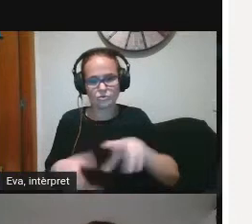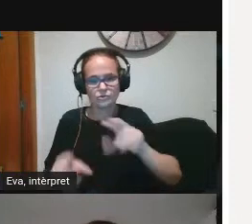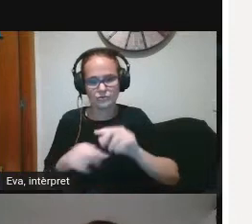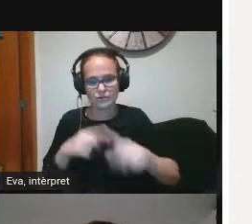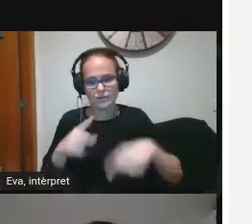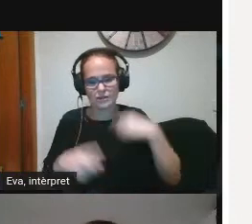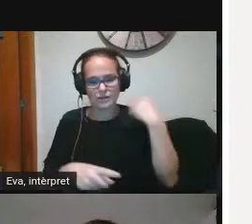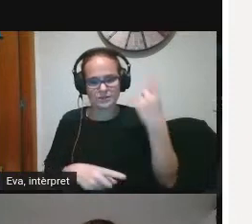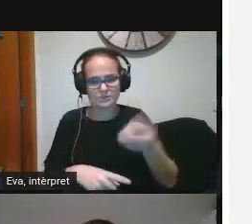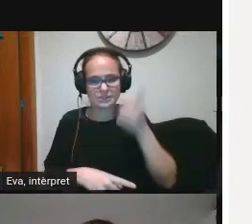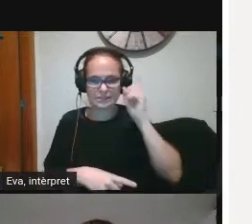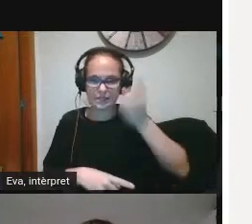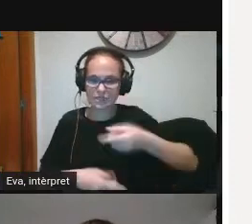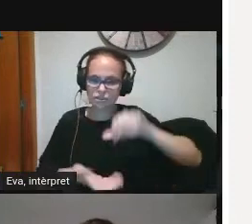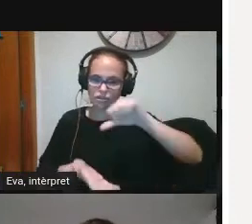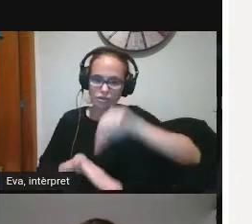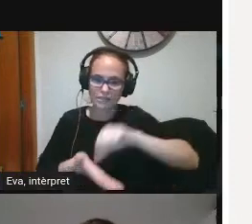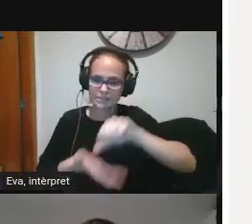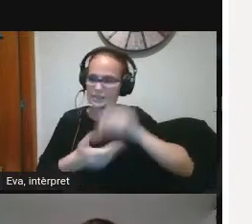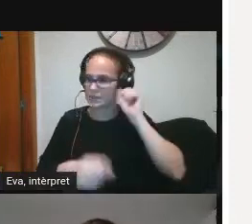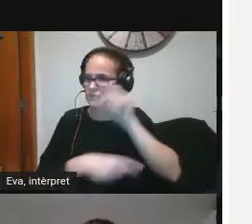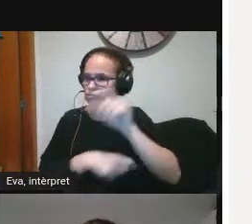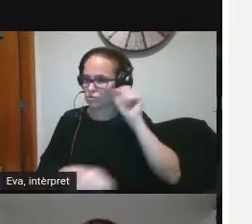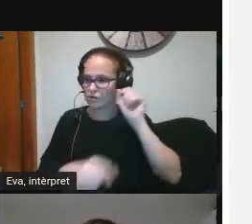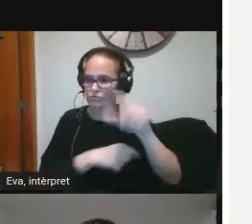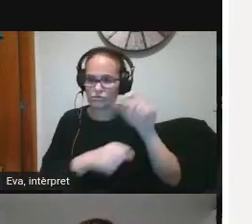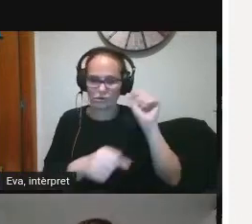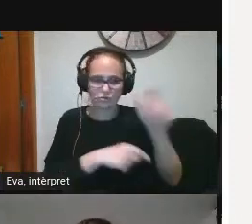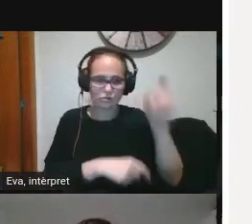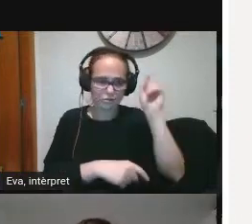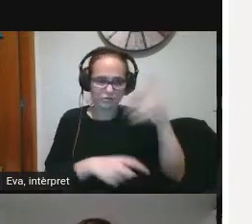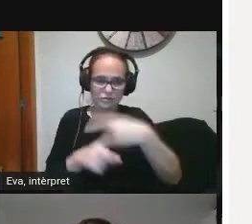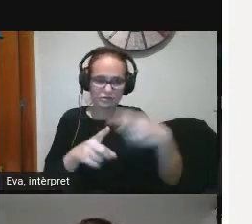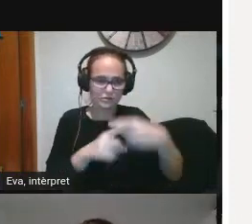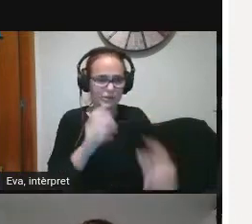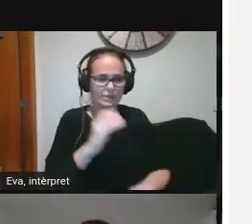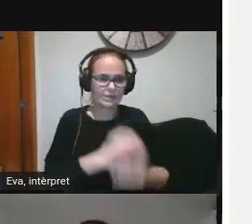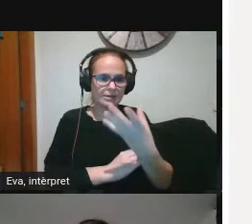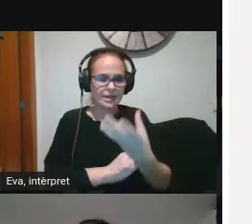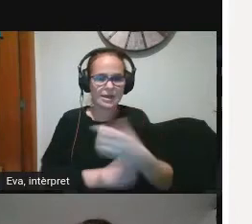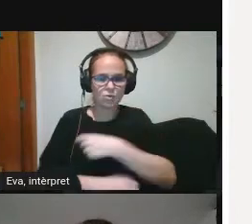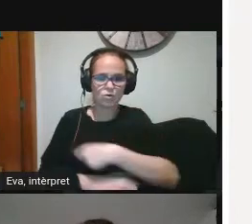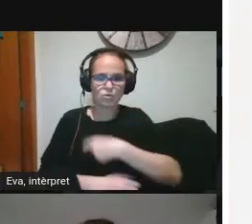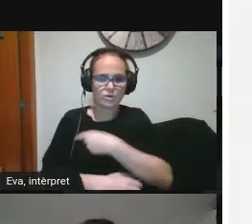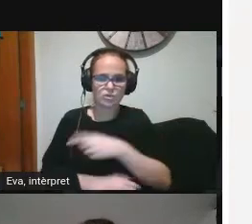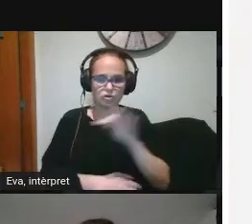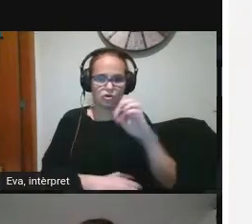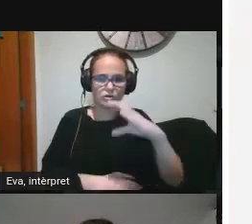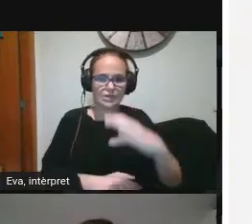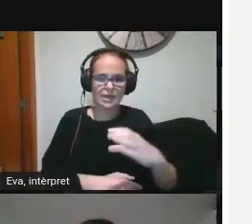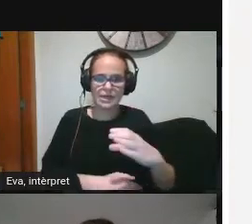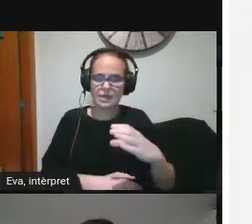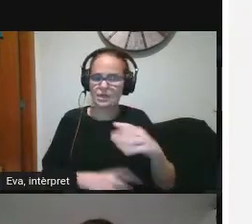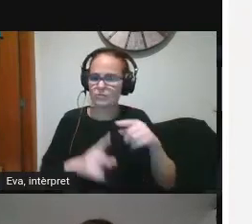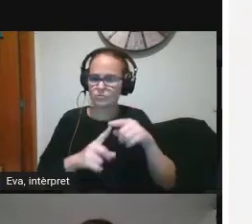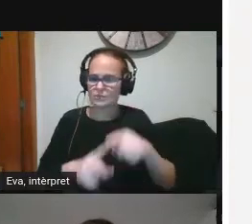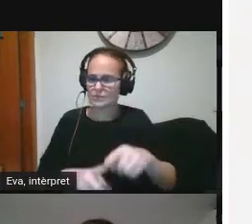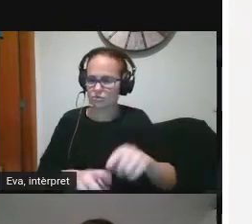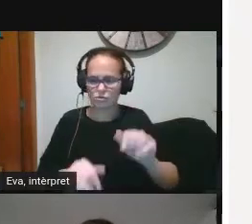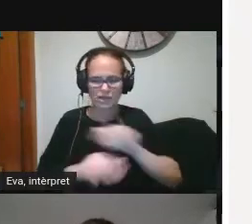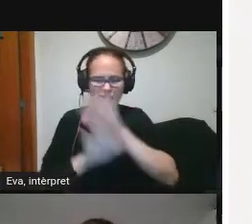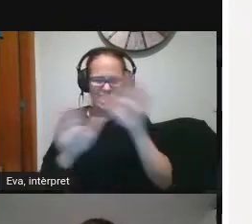trucar a una sèrie de docents i va formar la comissió TAC amb l'objectiu molt clar amb un objectiu molt clar que era